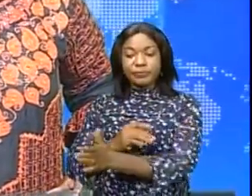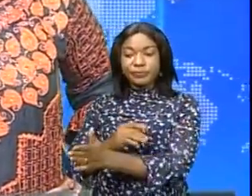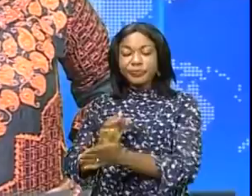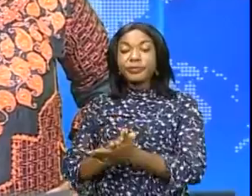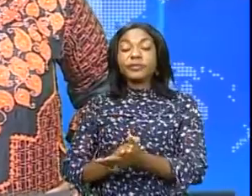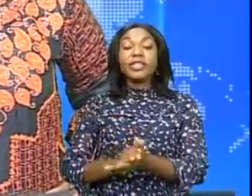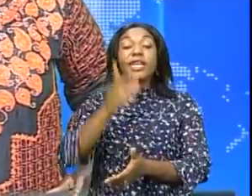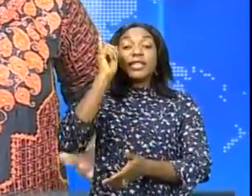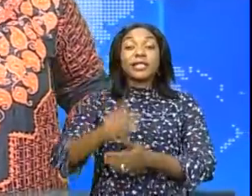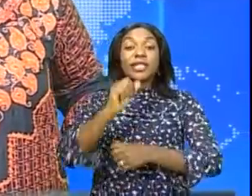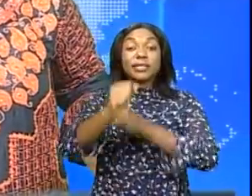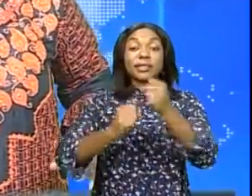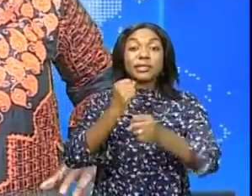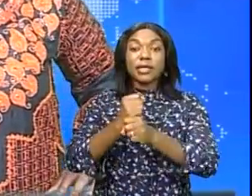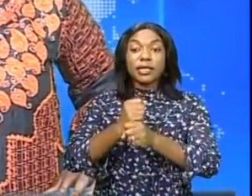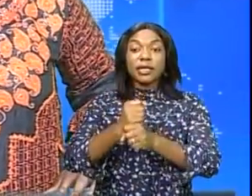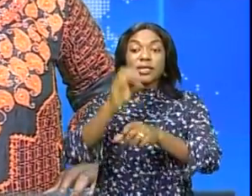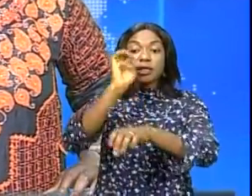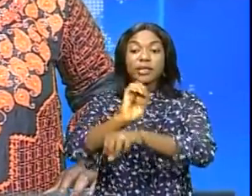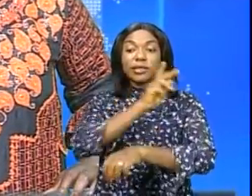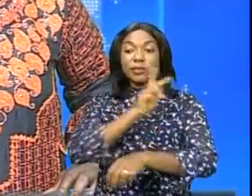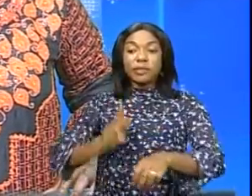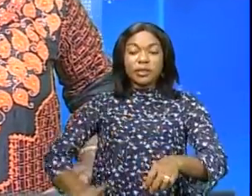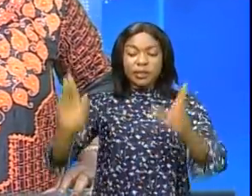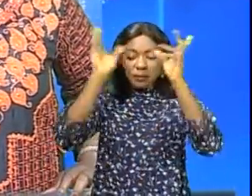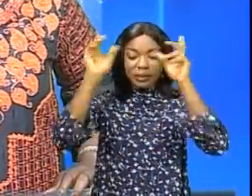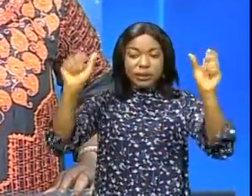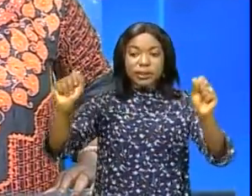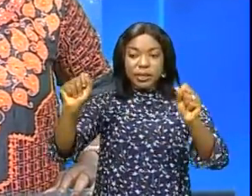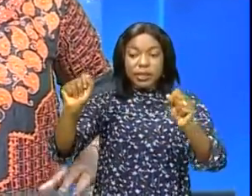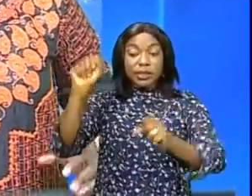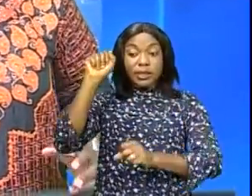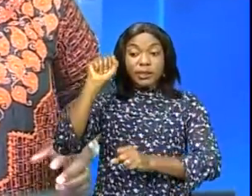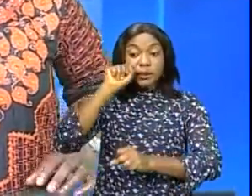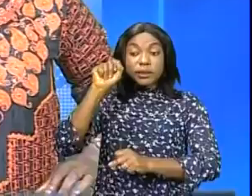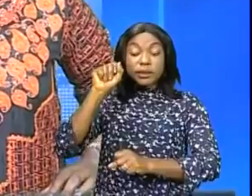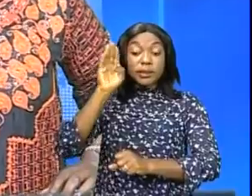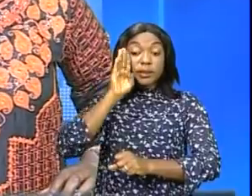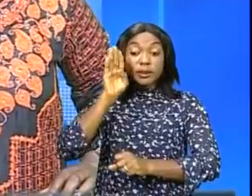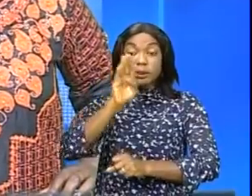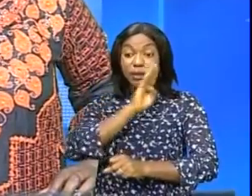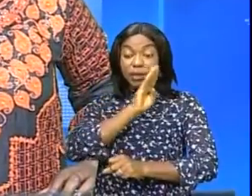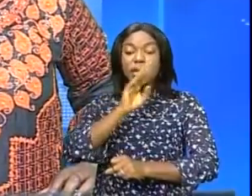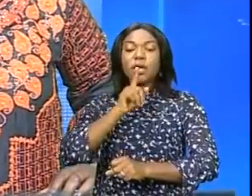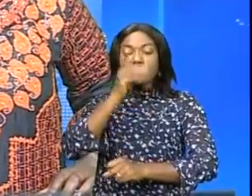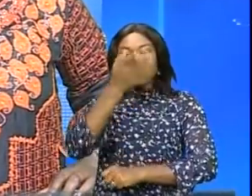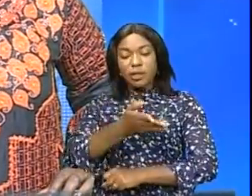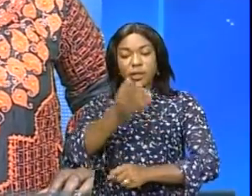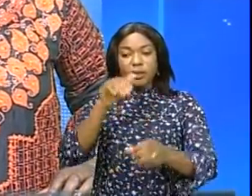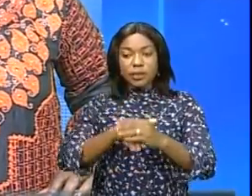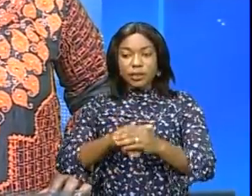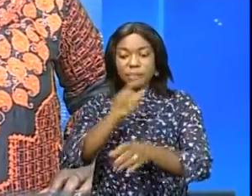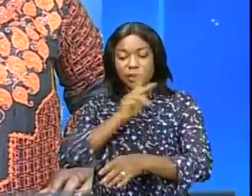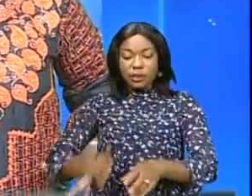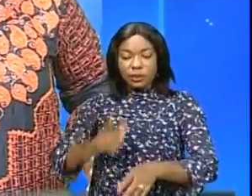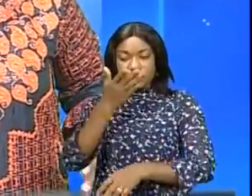centenaire de l'église quimbanguiste reste d'actualité. Le président du Sénat, Modeste Baatil Kwebo, a aussi participé à cette cérémonie en Kamba, Nouvelle